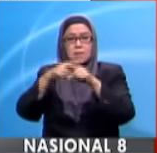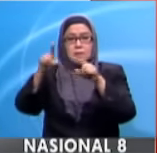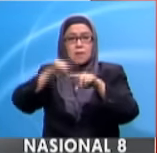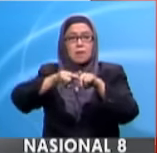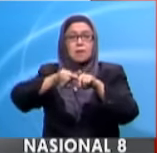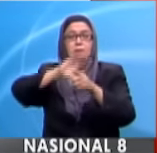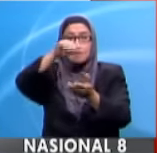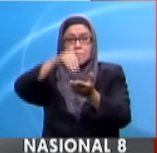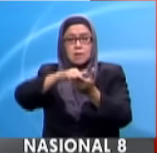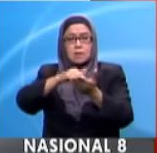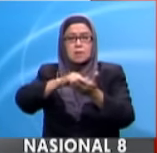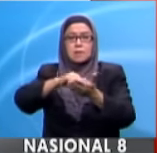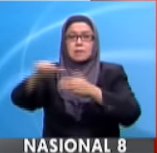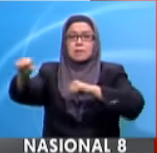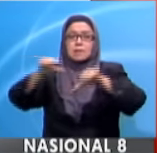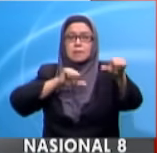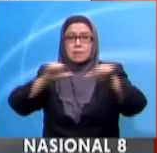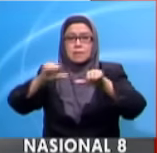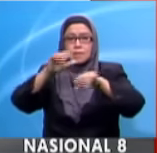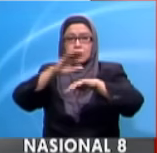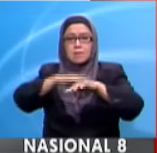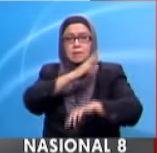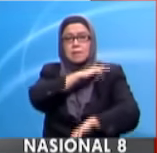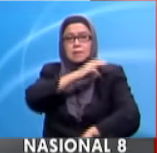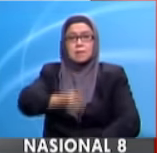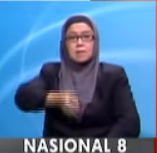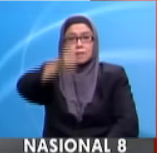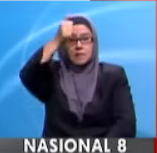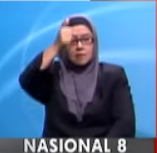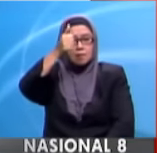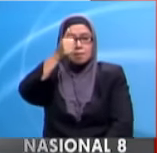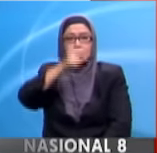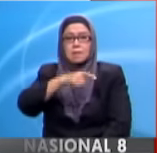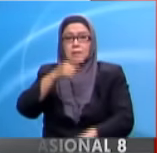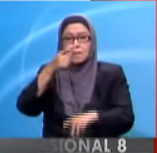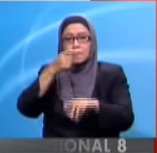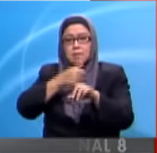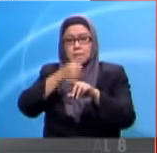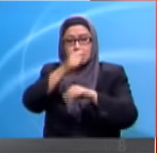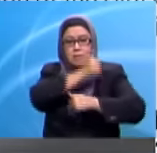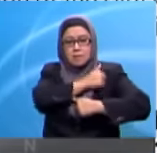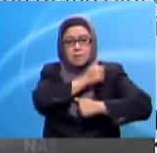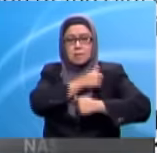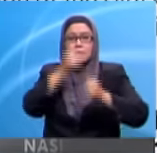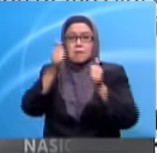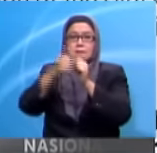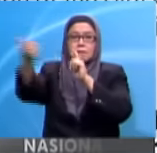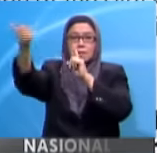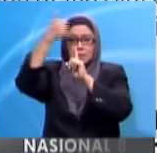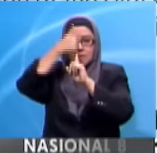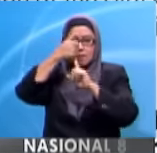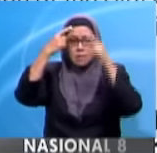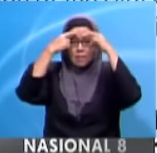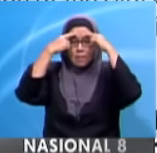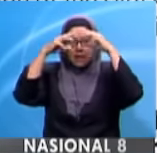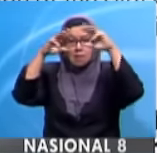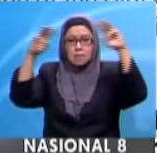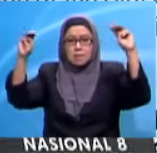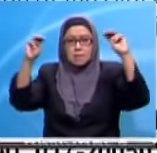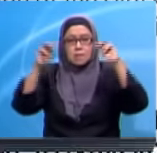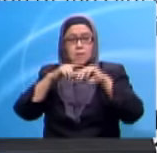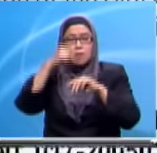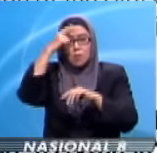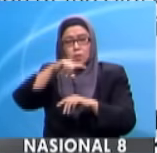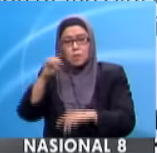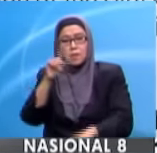Panglima Angkatan Tentera General Tan Sri Datuk Sri Zulkifri Mohd Zain dengan amanat timbalan Perdana Menteri. Bagi mana-mana badan